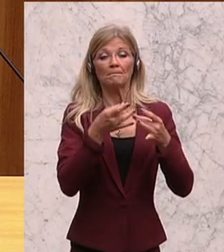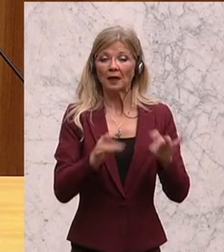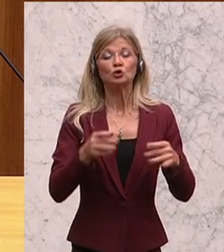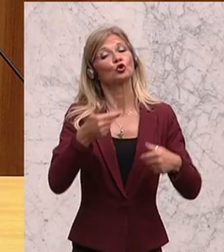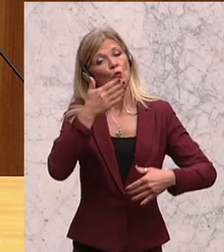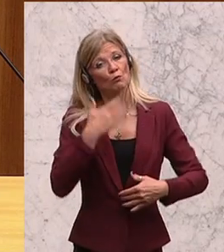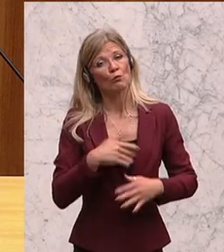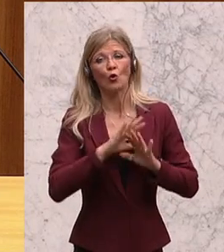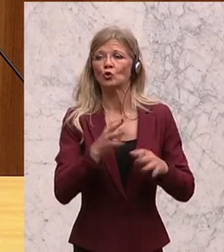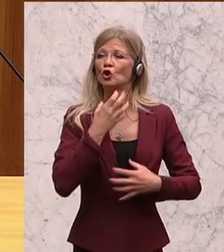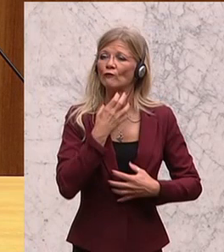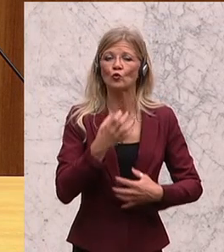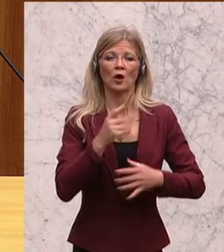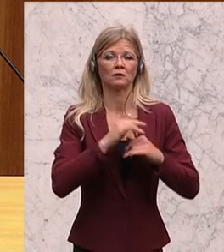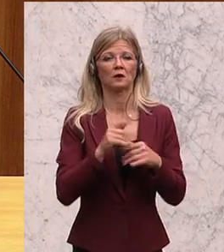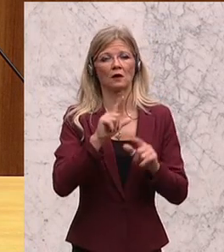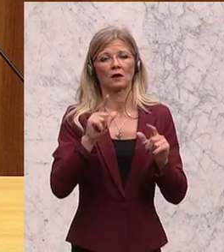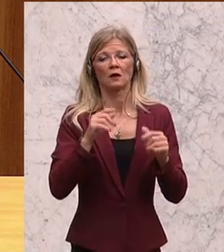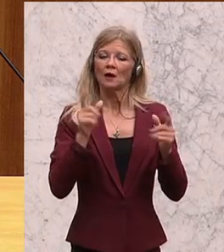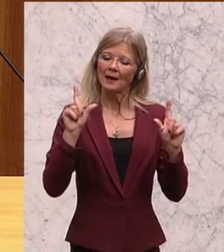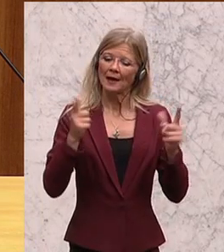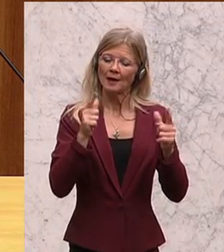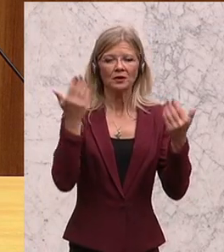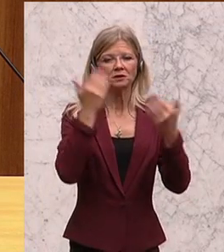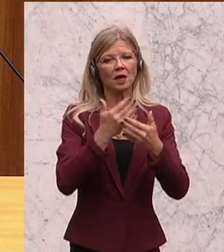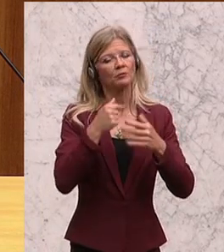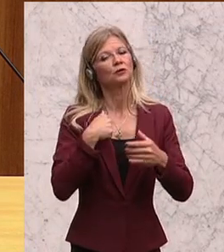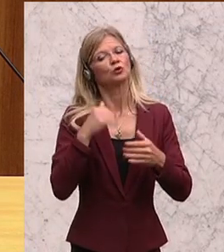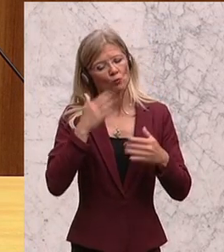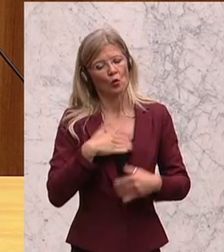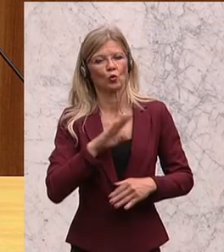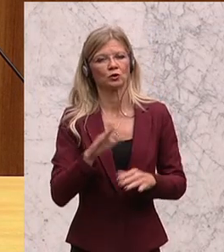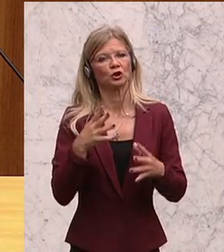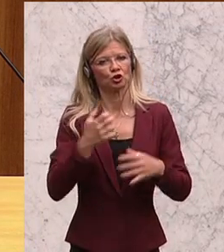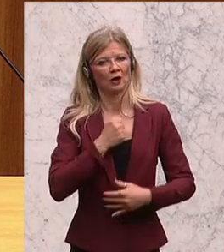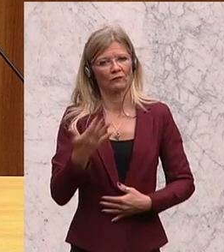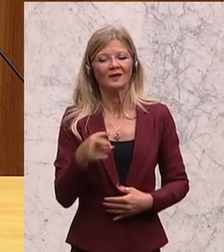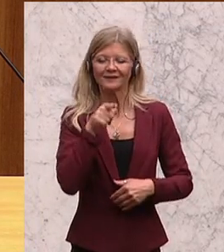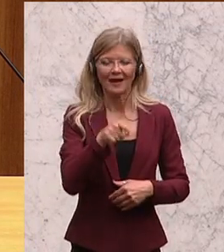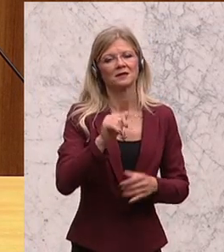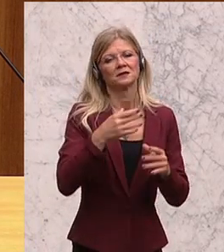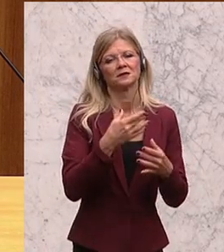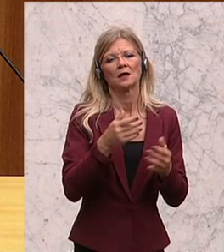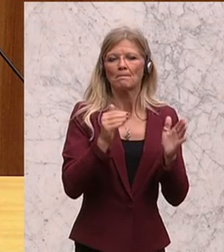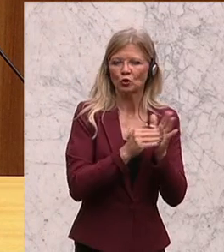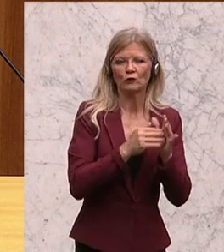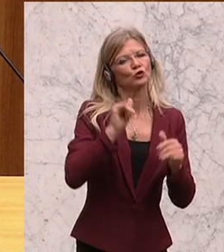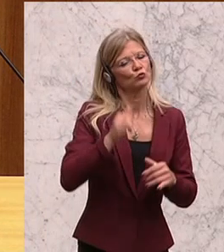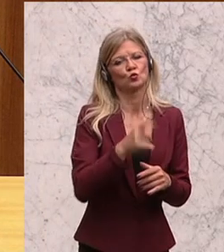Bedürfnisse müssen im Mittelpunkt der Europäischen Union stehen und das Ganze auf der Basis eines